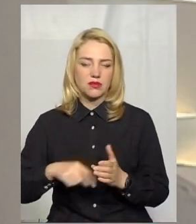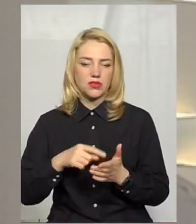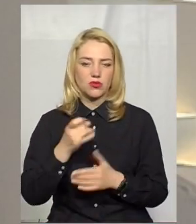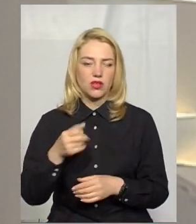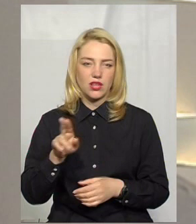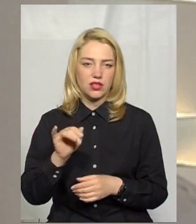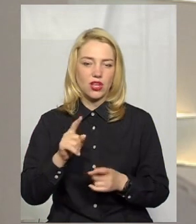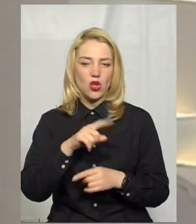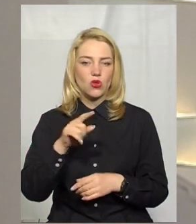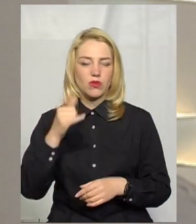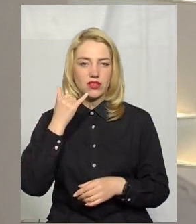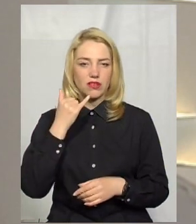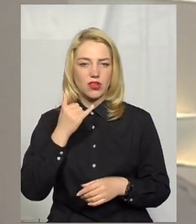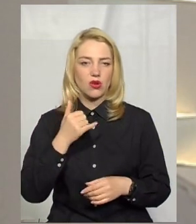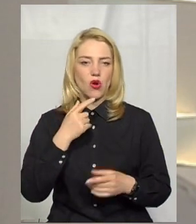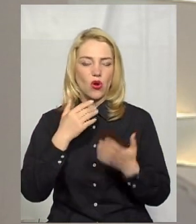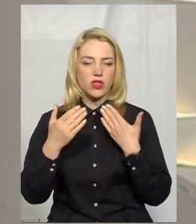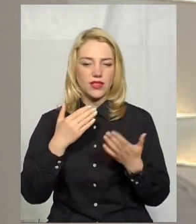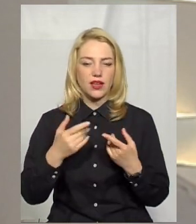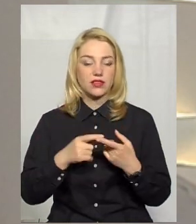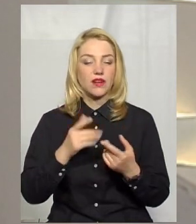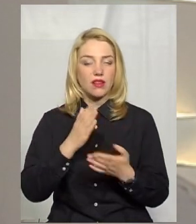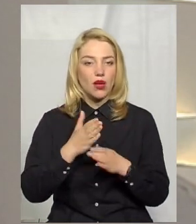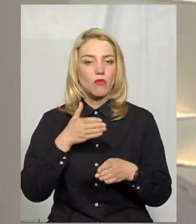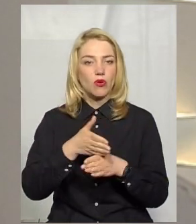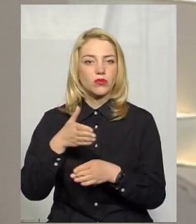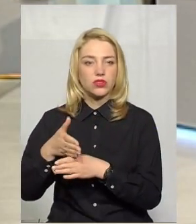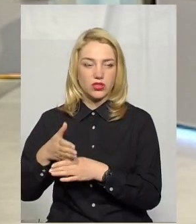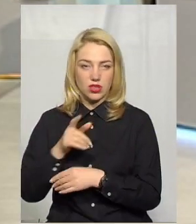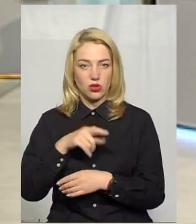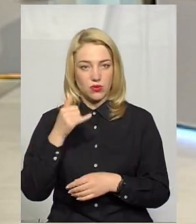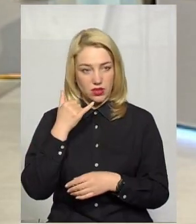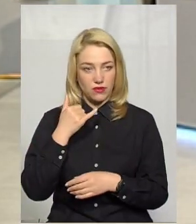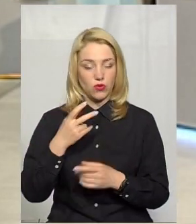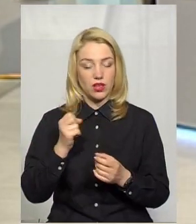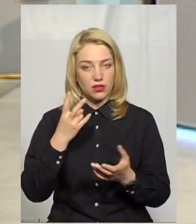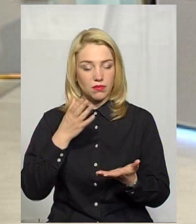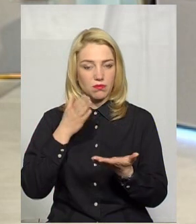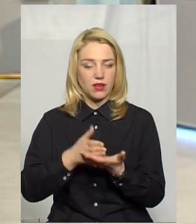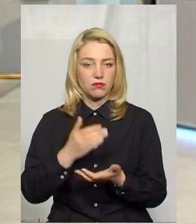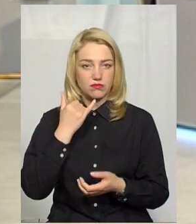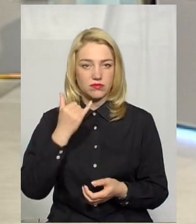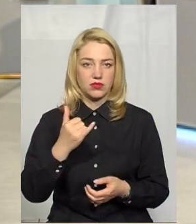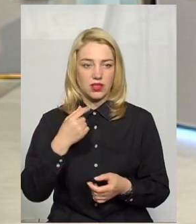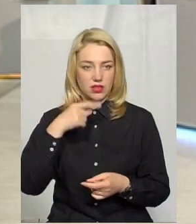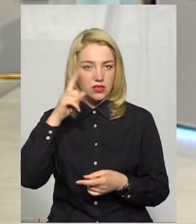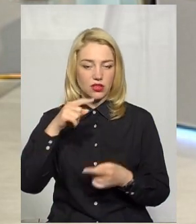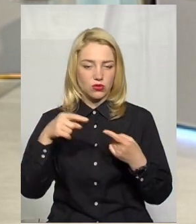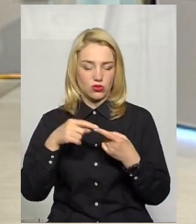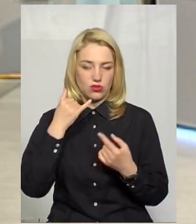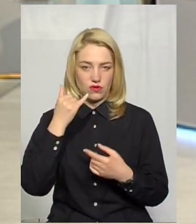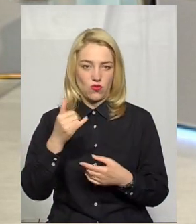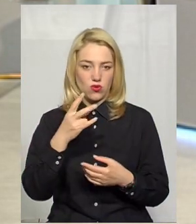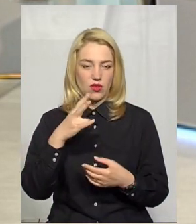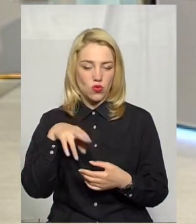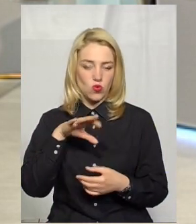контактні, тому що там є помічники, а є от має бути прямий номер, за яким можна подзвонити, будеш знати, що ти дзвониш чи депутату, чи